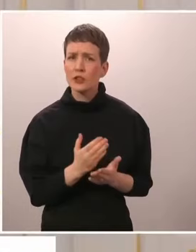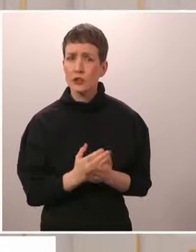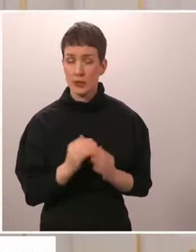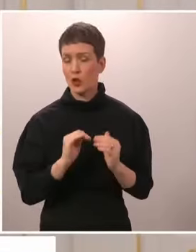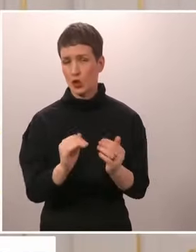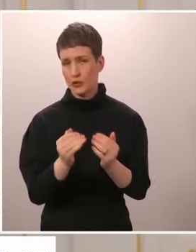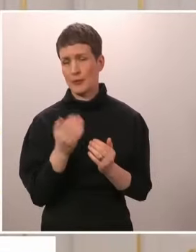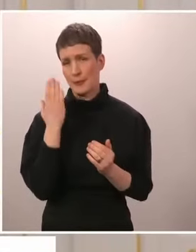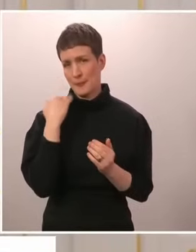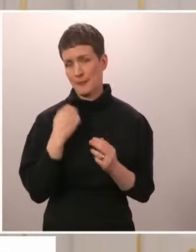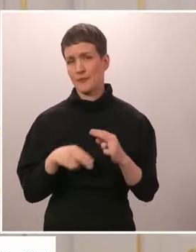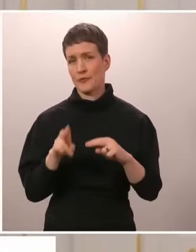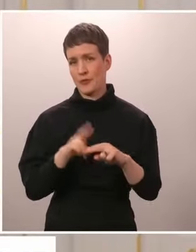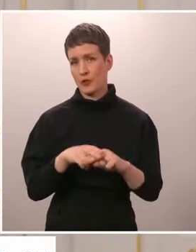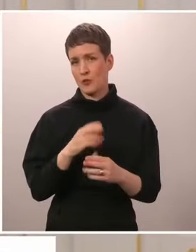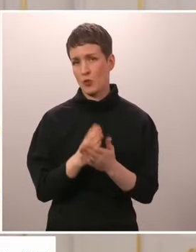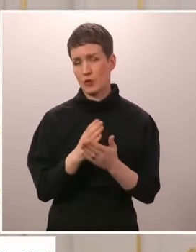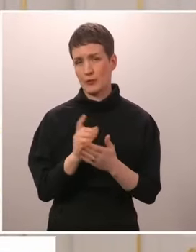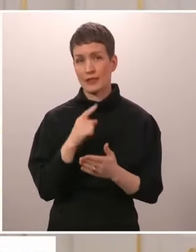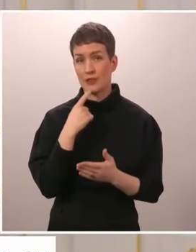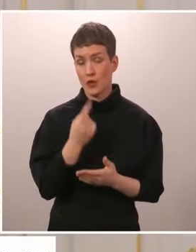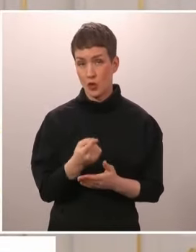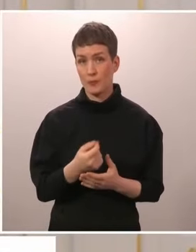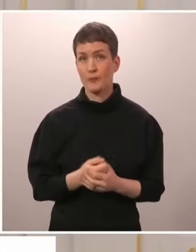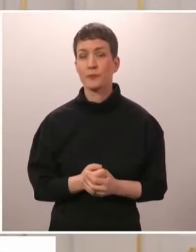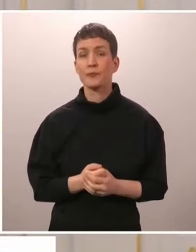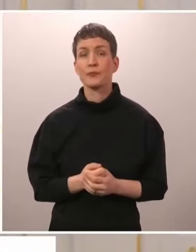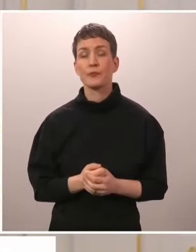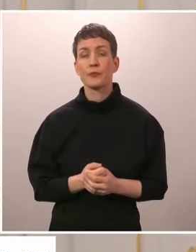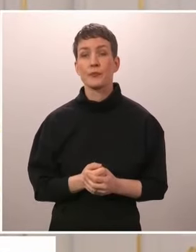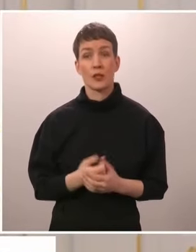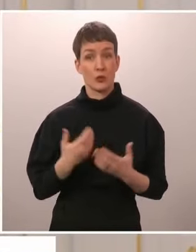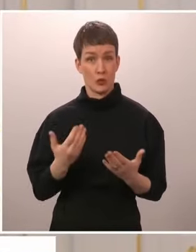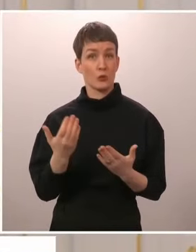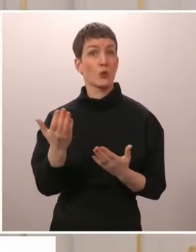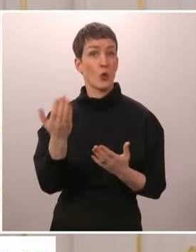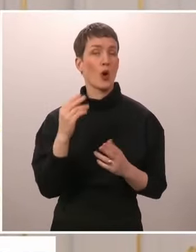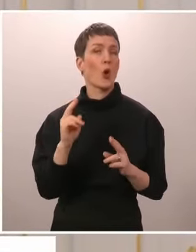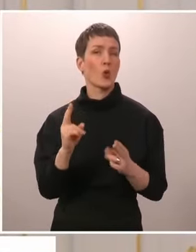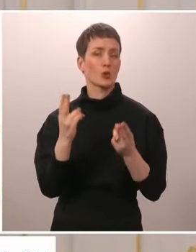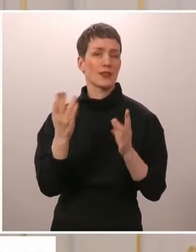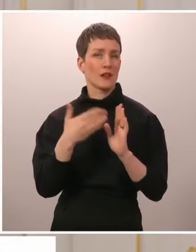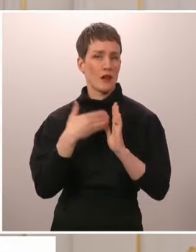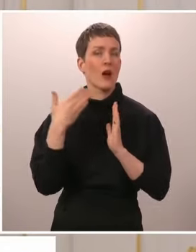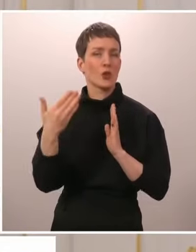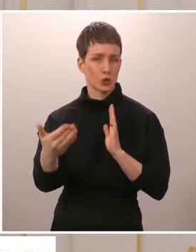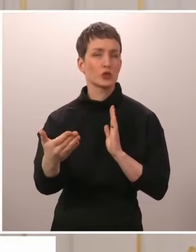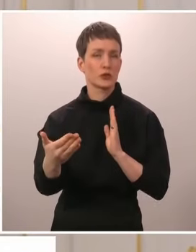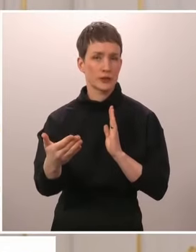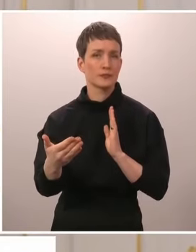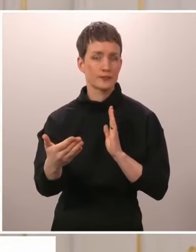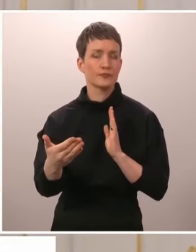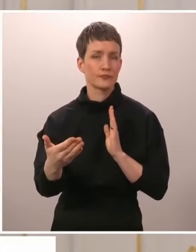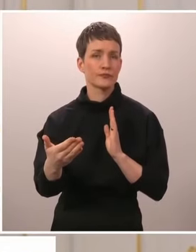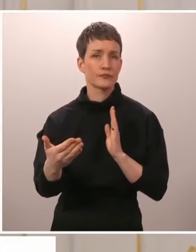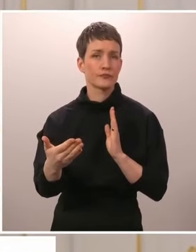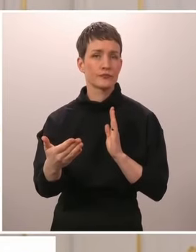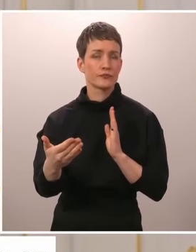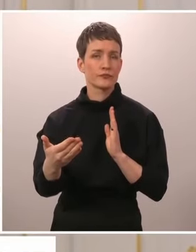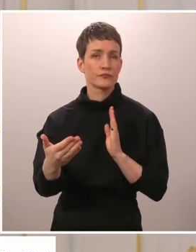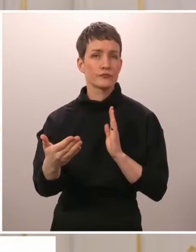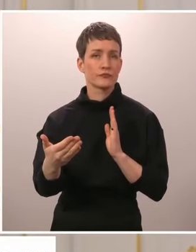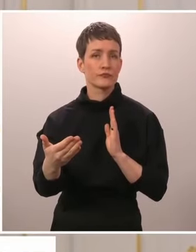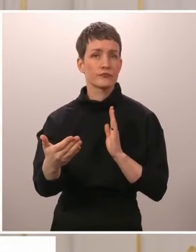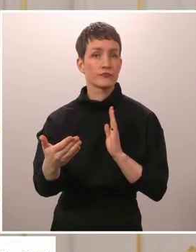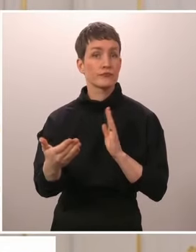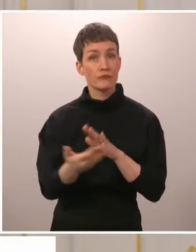sanoin virkanastuudessa puheessa. Edessämme on uusi aikakausi, joka tietysti juontaa